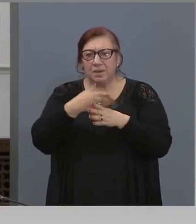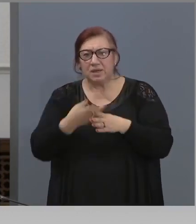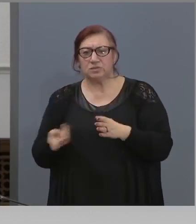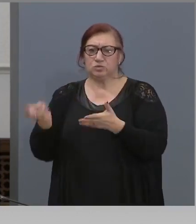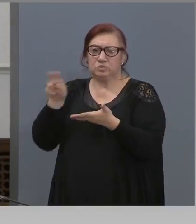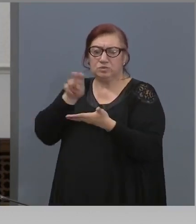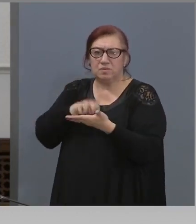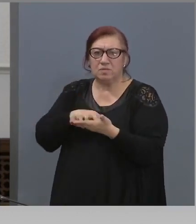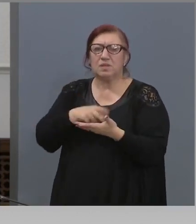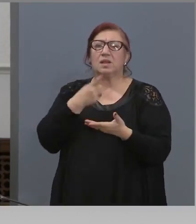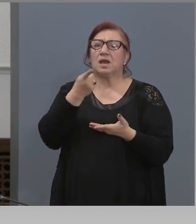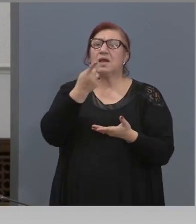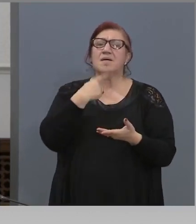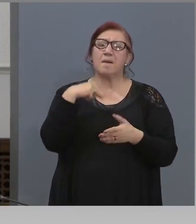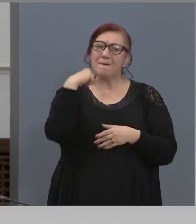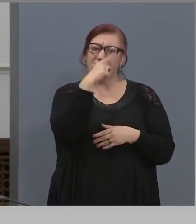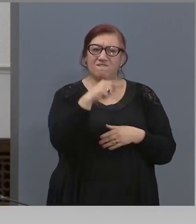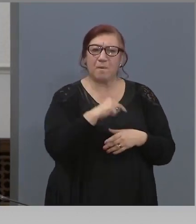На всякакви въпроси.